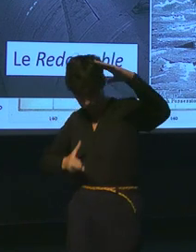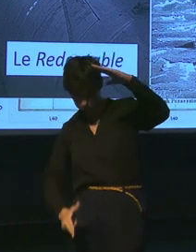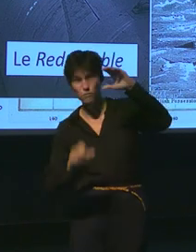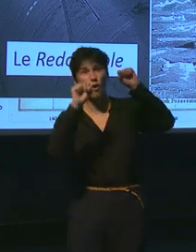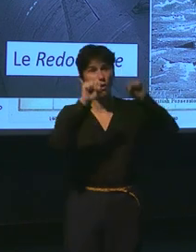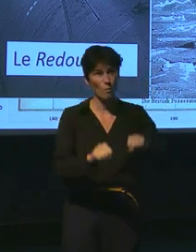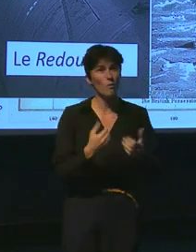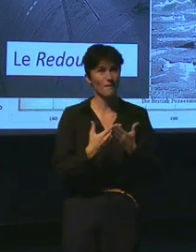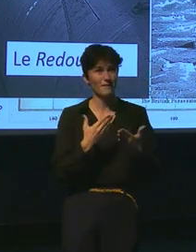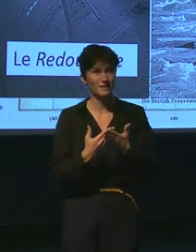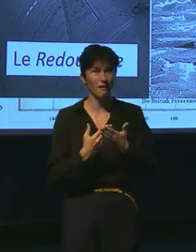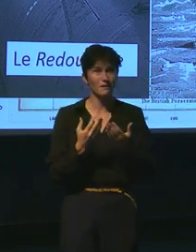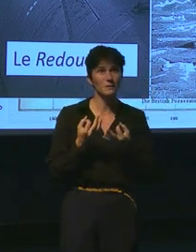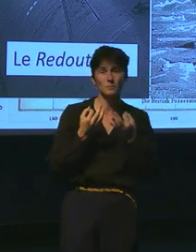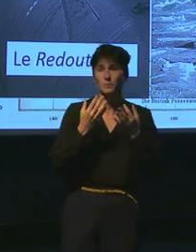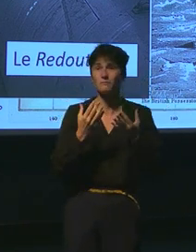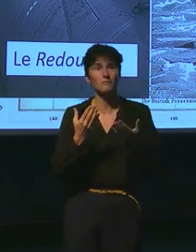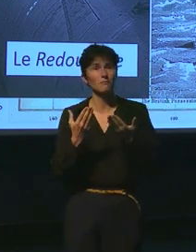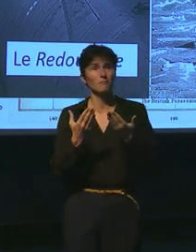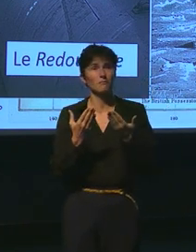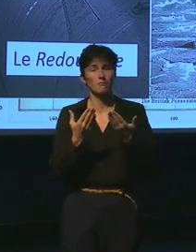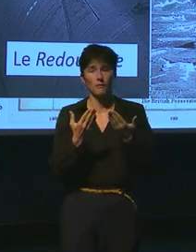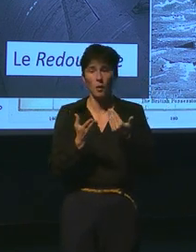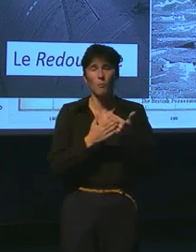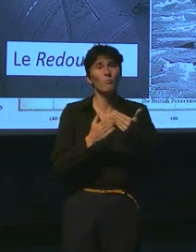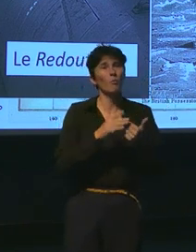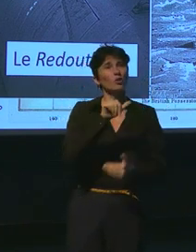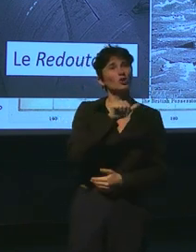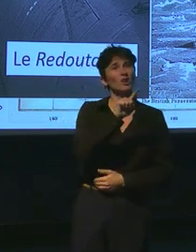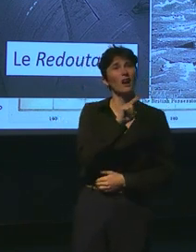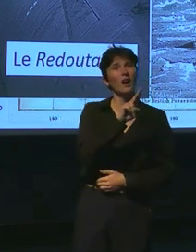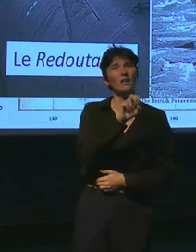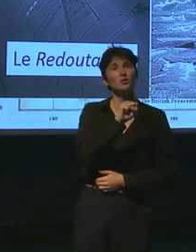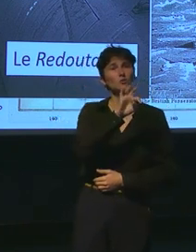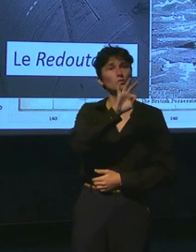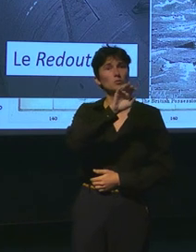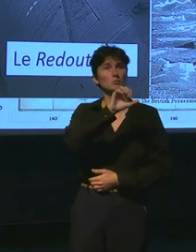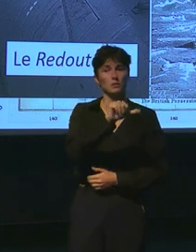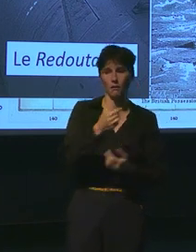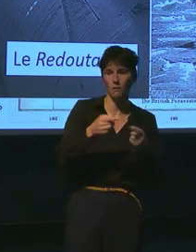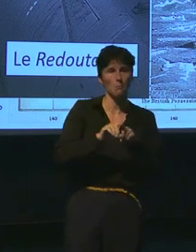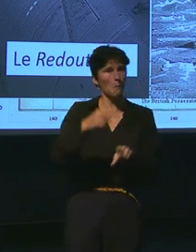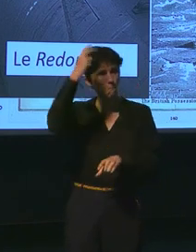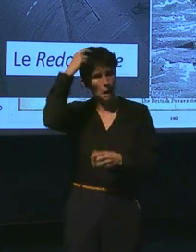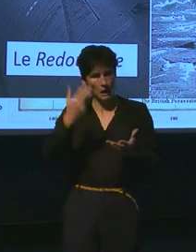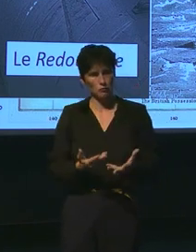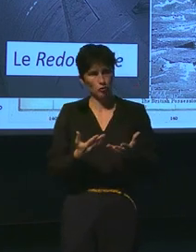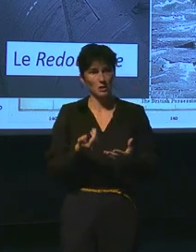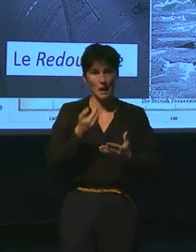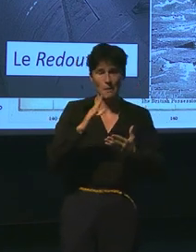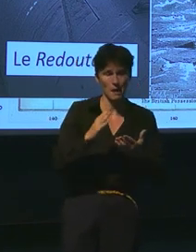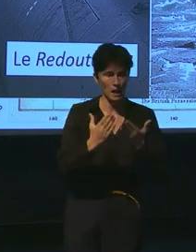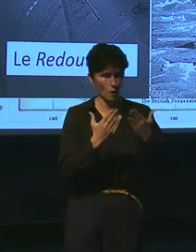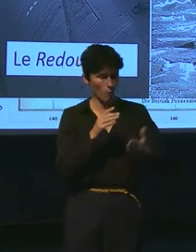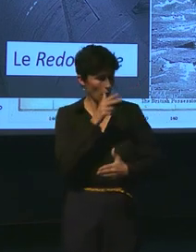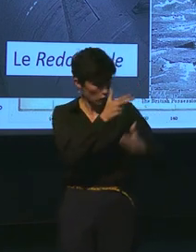à une ancienne classe Agusta de la Marine, 68 mètres de long et plus de 1700 tonnes en plongée. Mais il est bien plus capable que